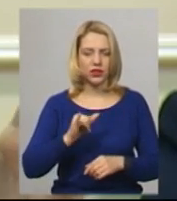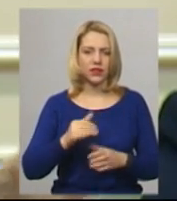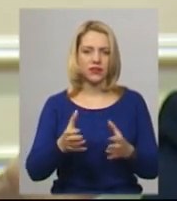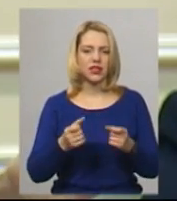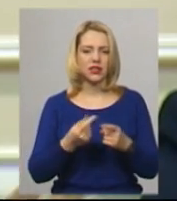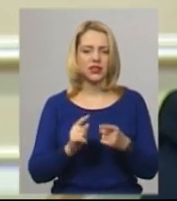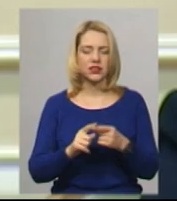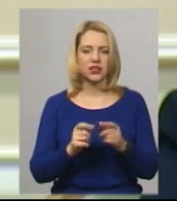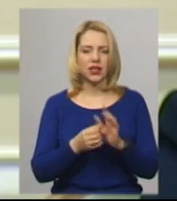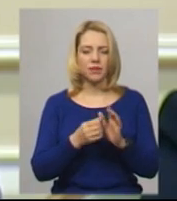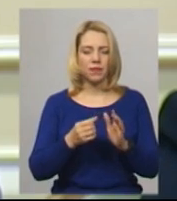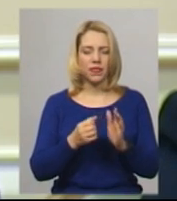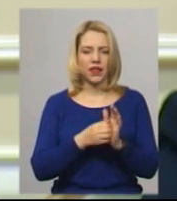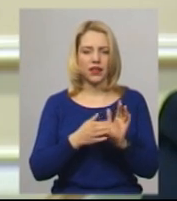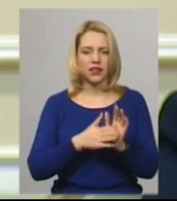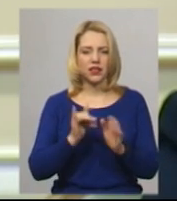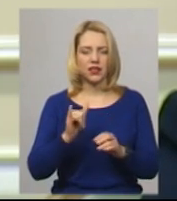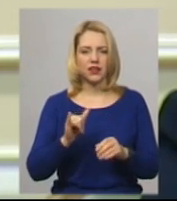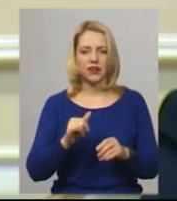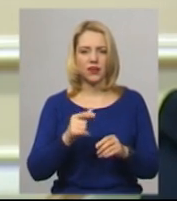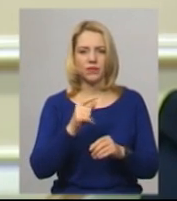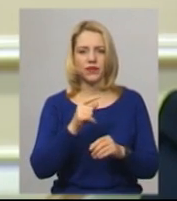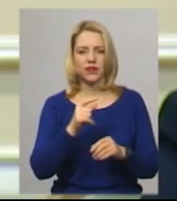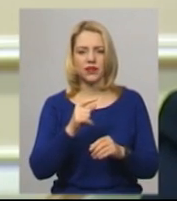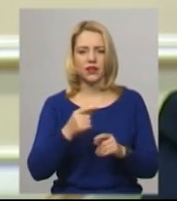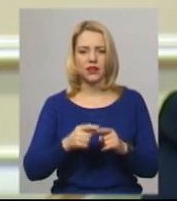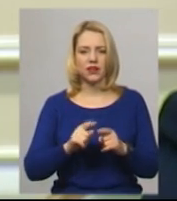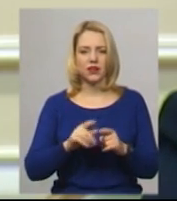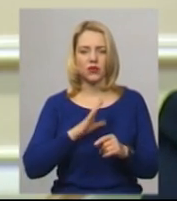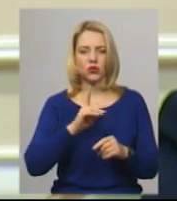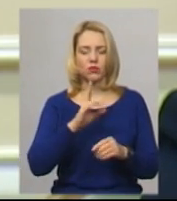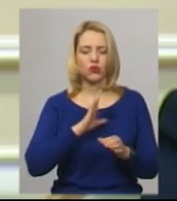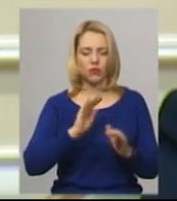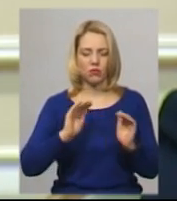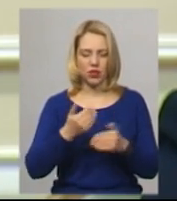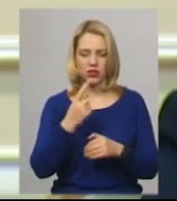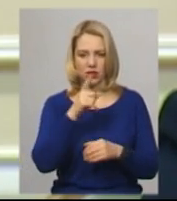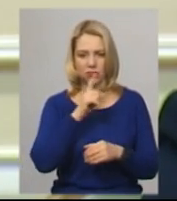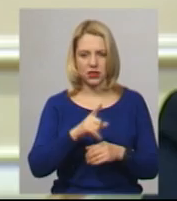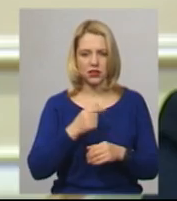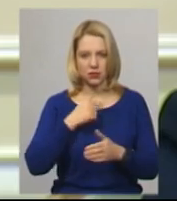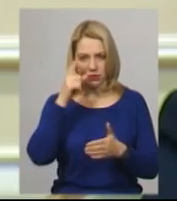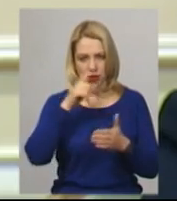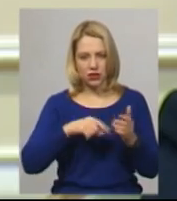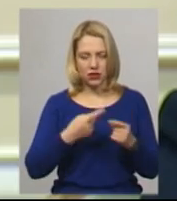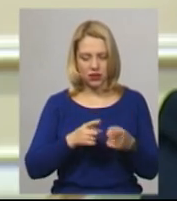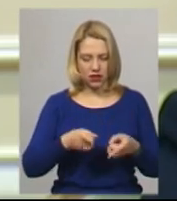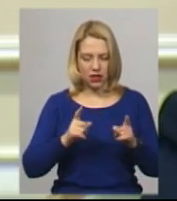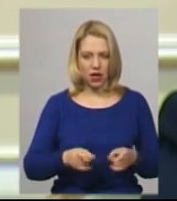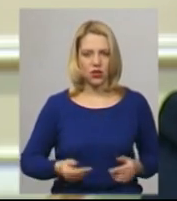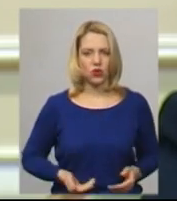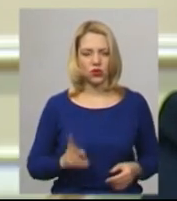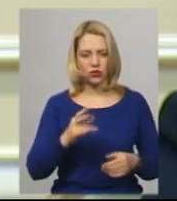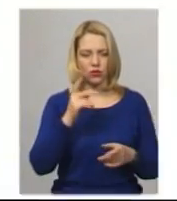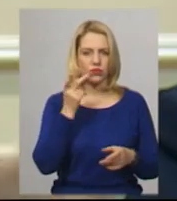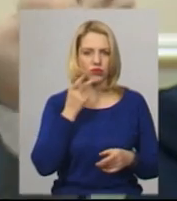ці дані за два місяці і виключили ті дані, які були онлайн менше місяця. Таким чином ми впевнили, що це реальні люди, які знаходяться